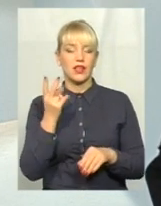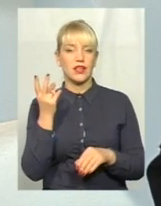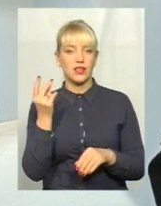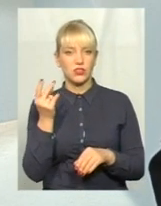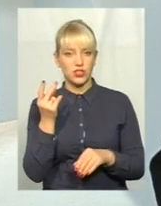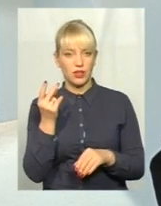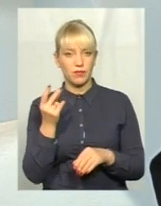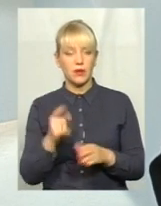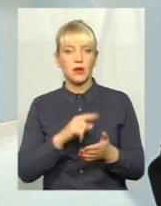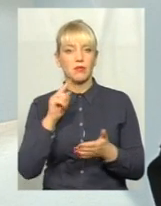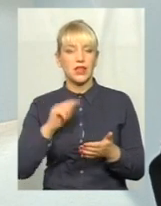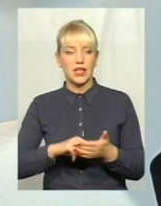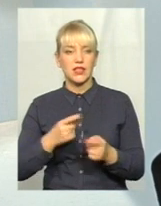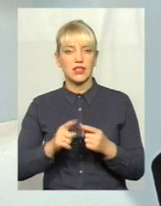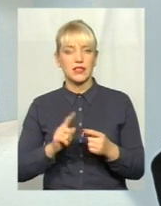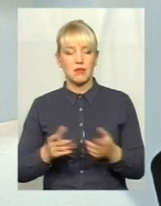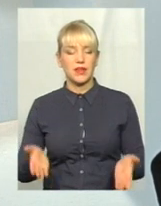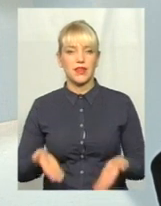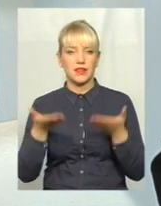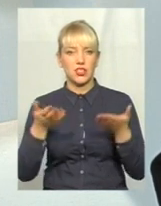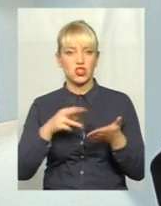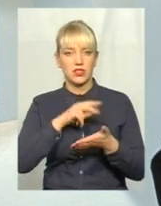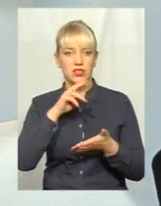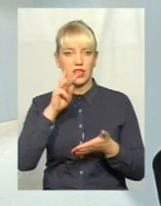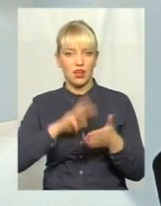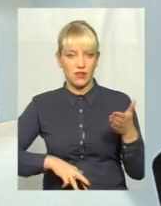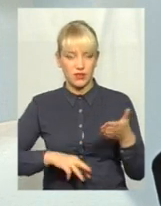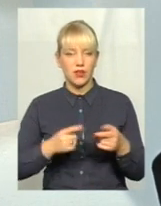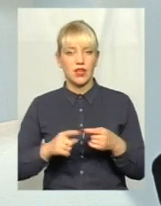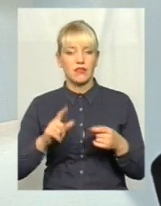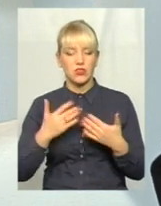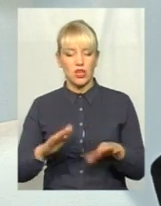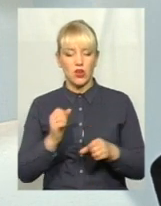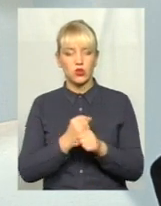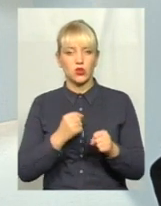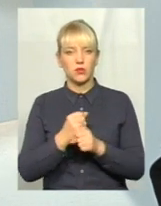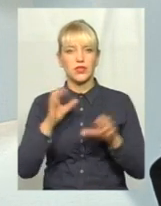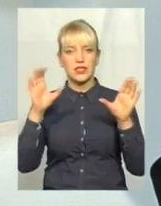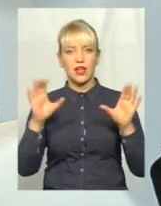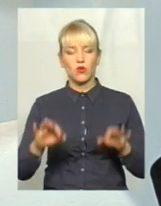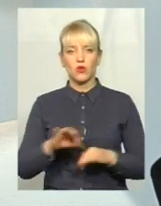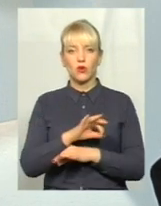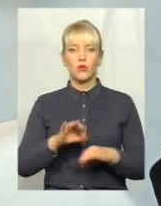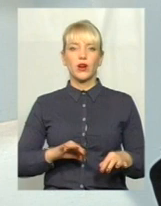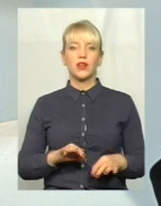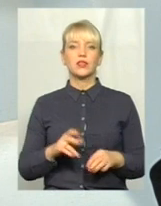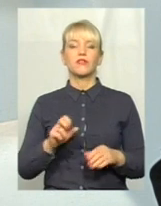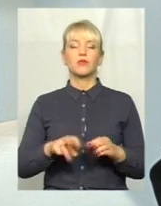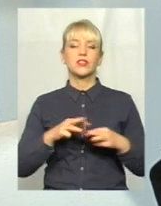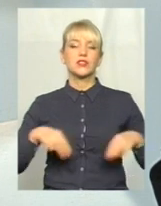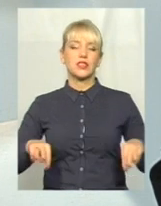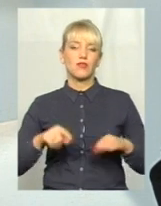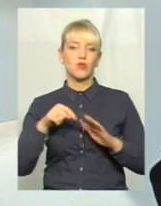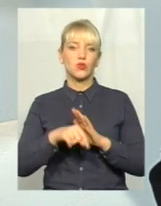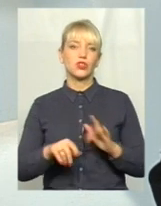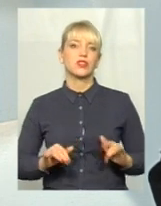питання підняття штраф. Вже розроблений законопроект в Міністерстві внутрішніх